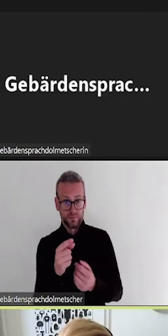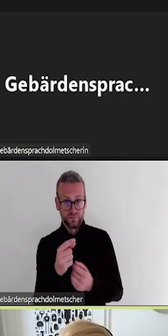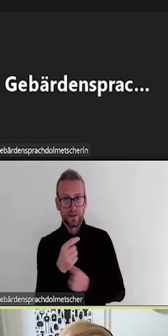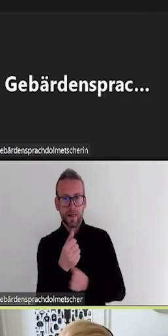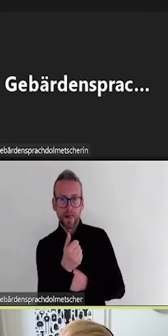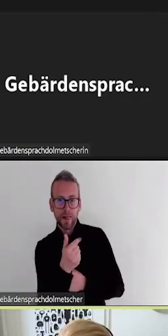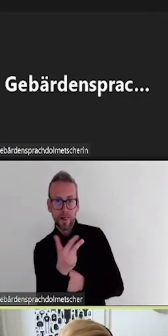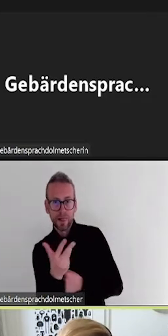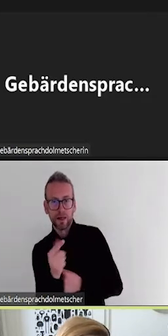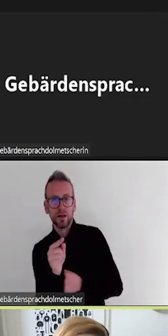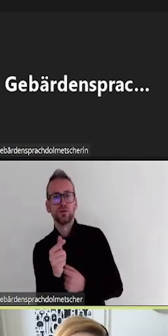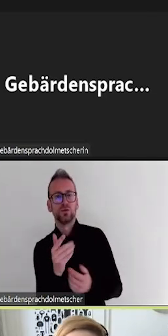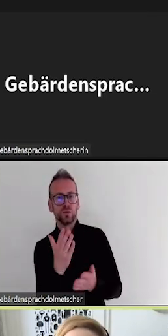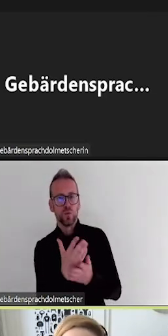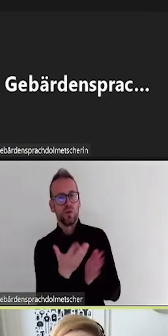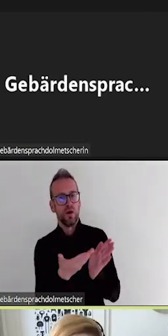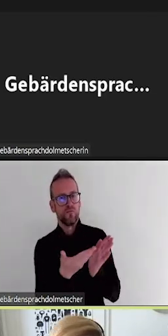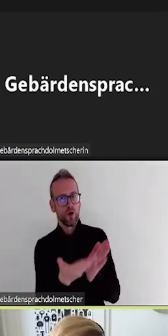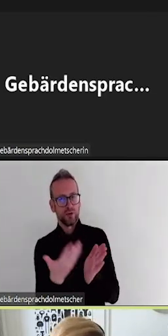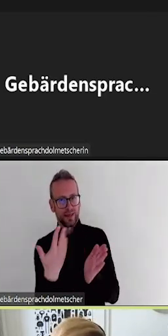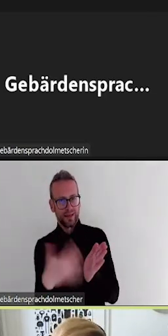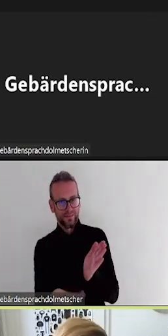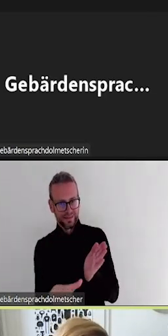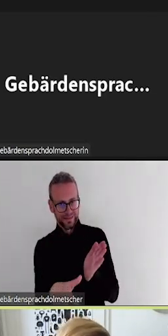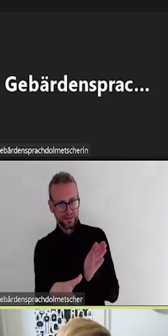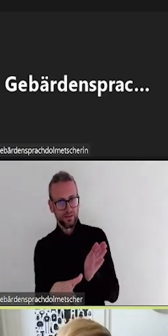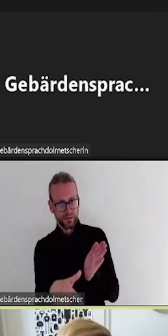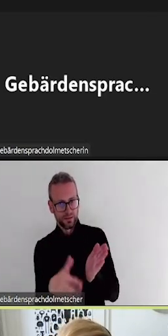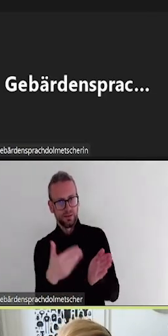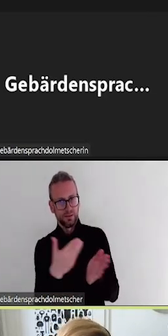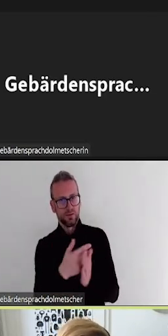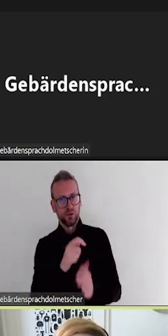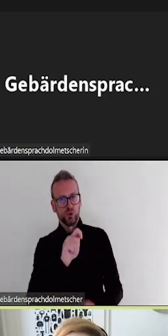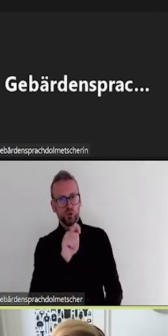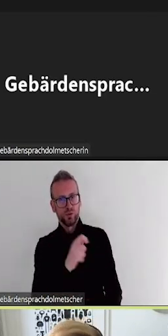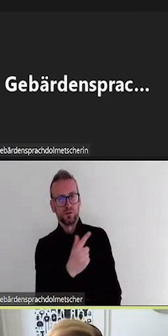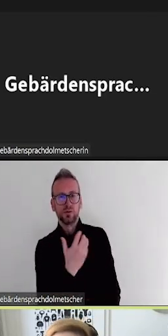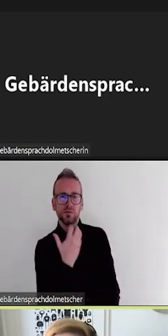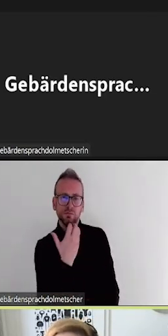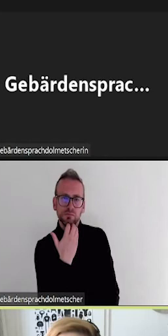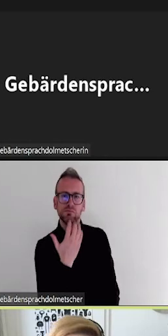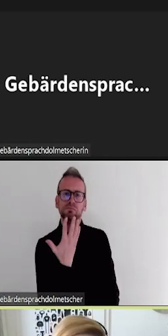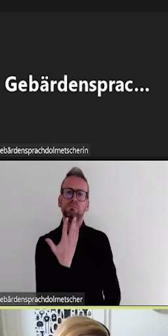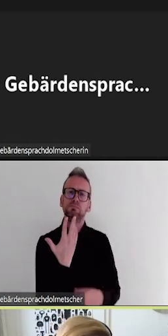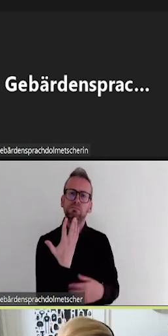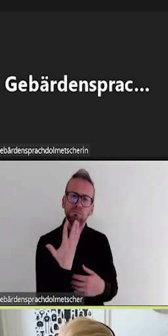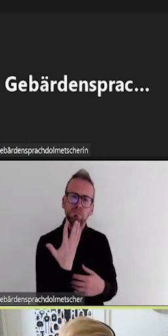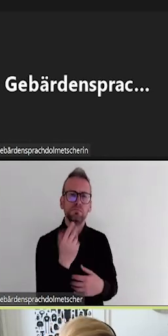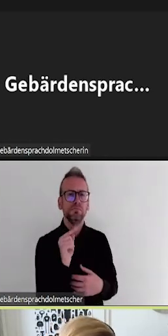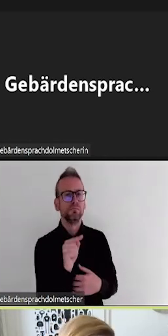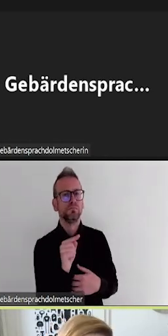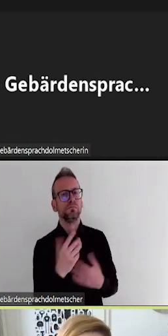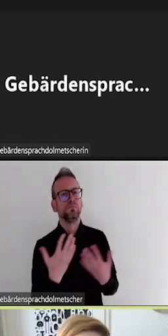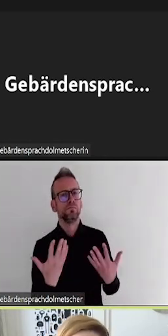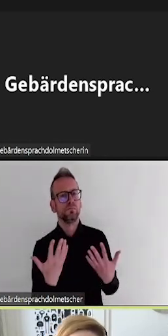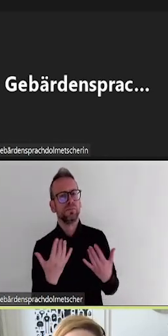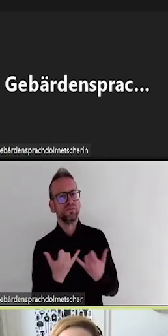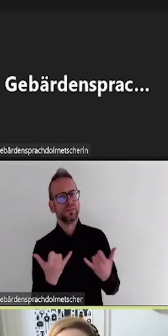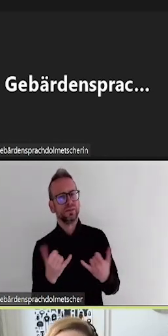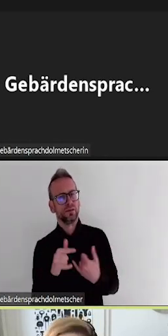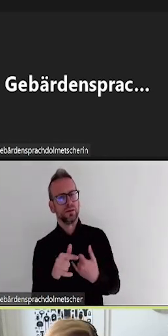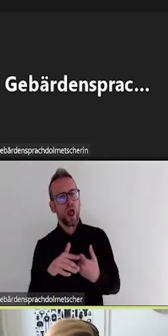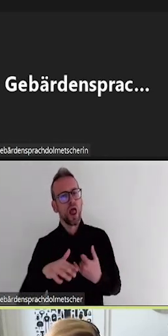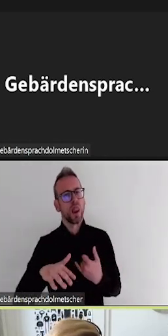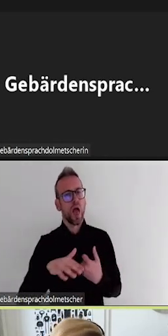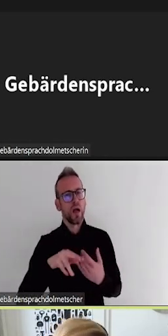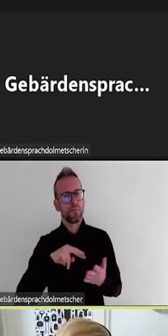Die Abkürzung dafür ist dann GRAS-Geo. Also das war quasi schon der Prototyp von der digitalen Karte, der Gebäude und Räume